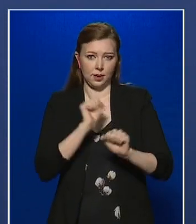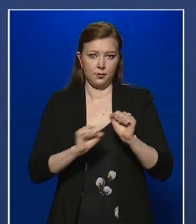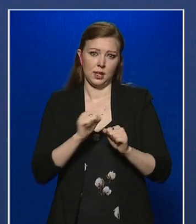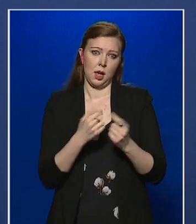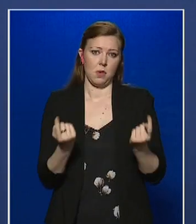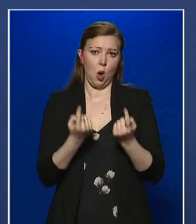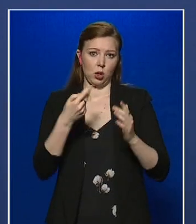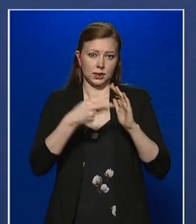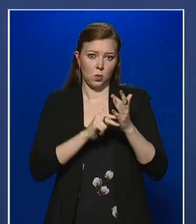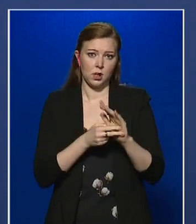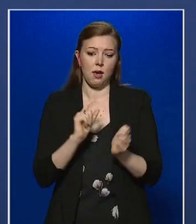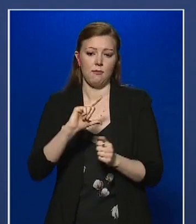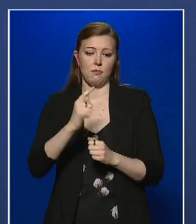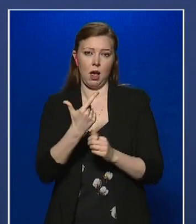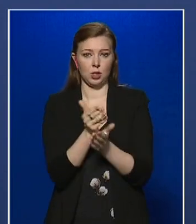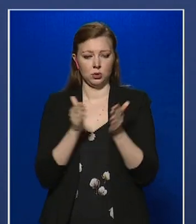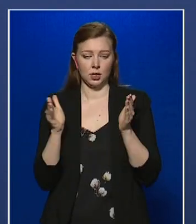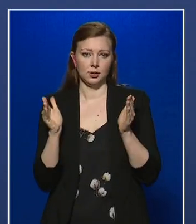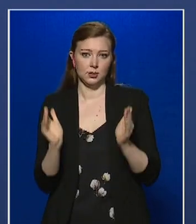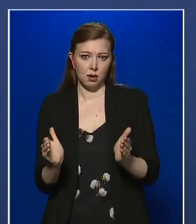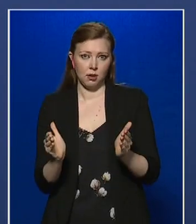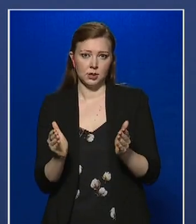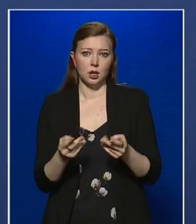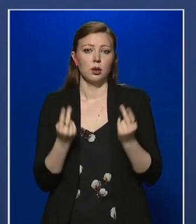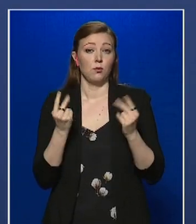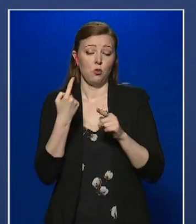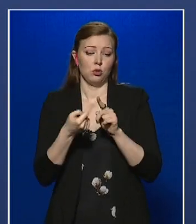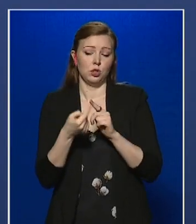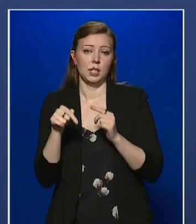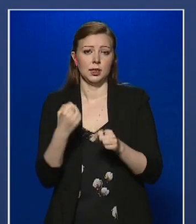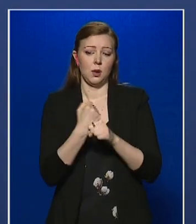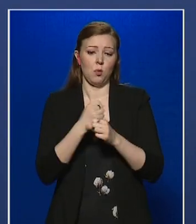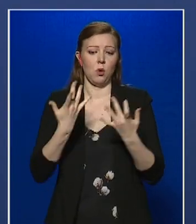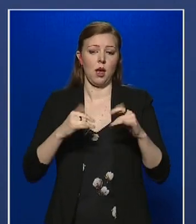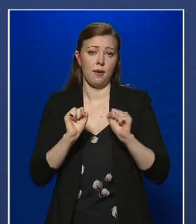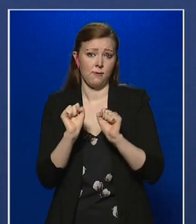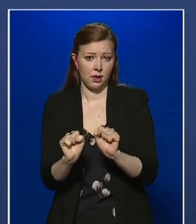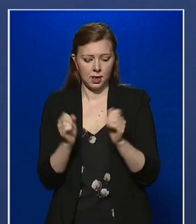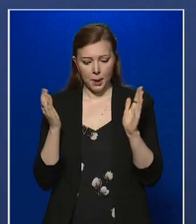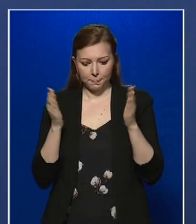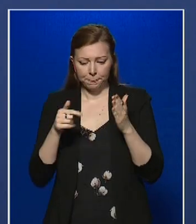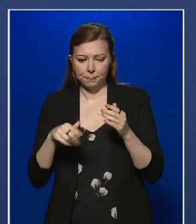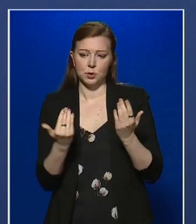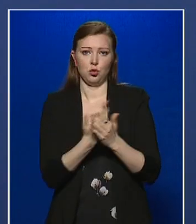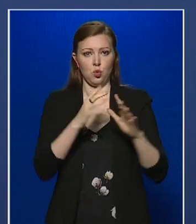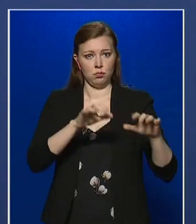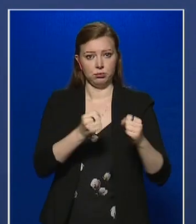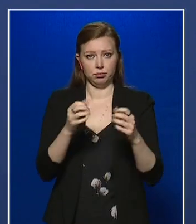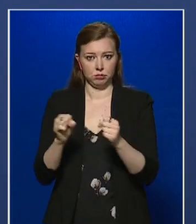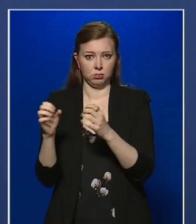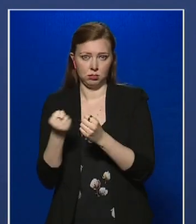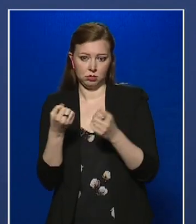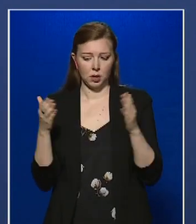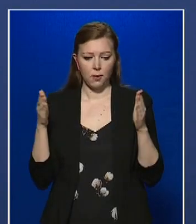akcióterv második szakaszának jelentős része is a munkahelyek védelmére és újjak teremtésére